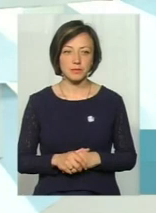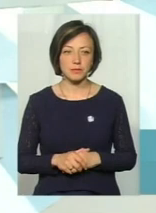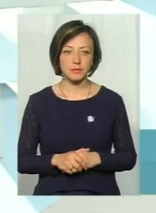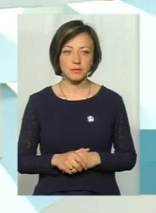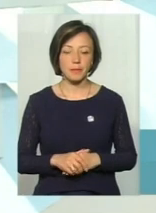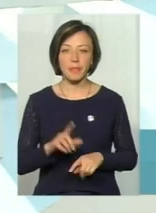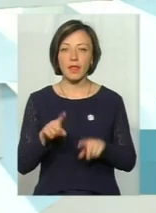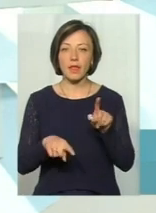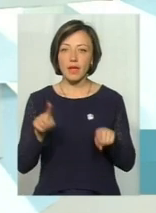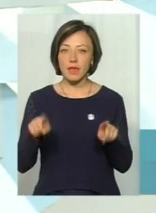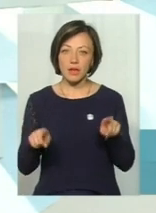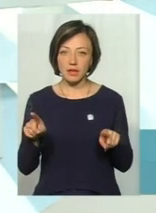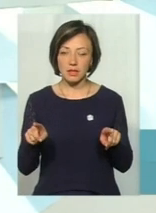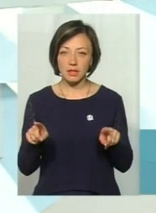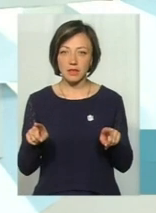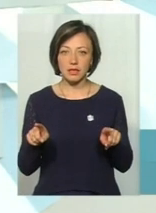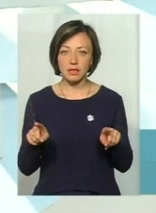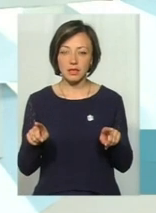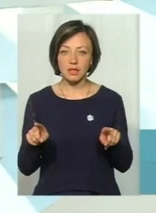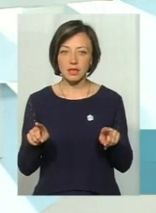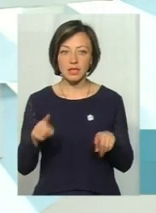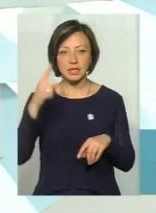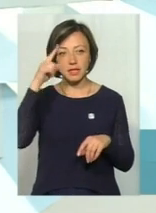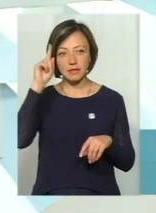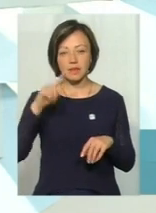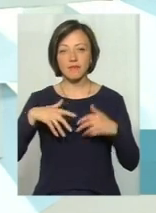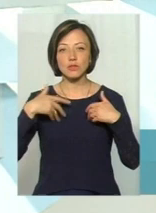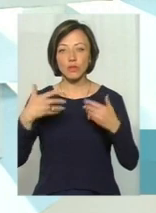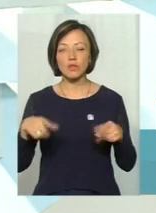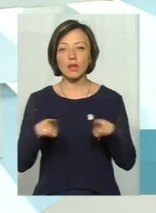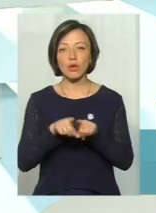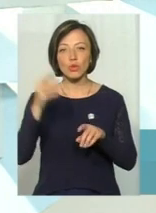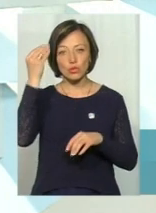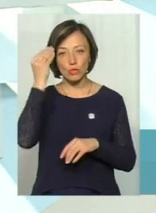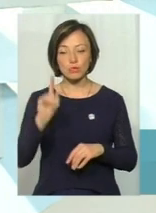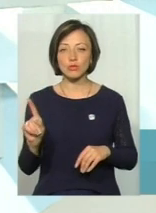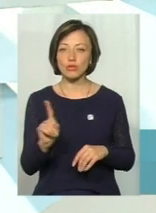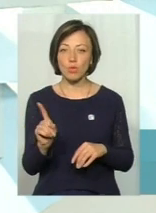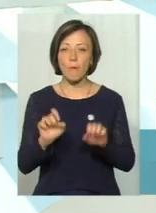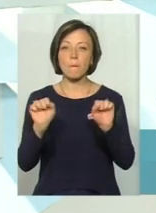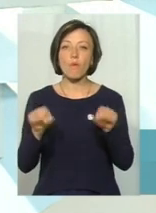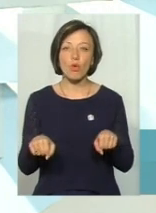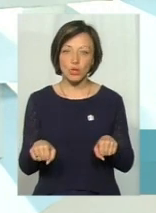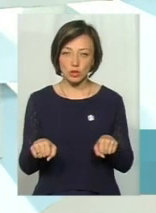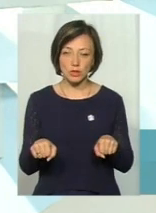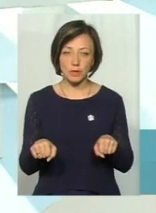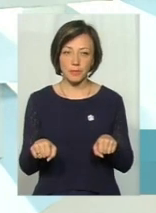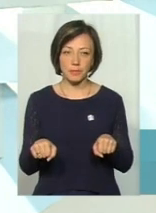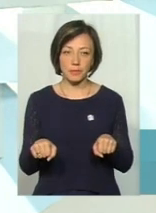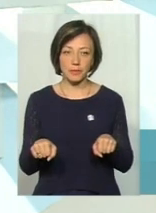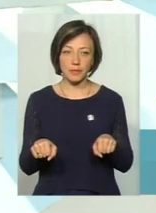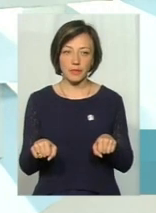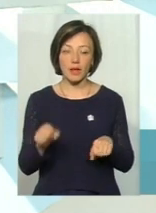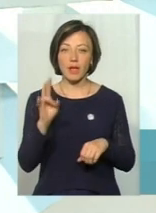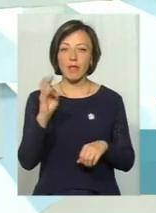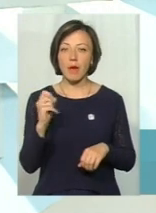Тому деякі, скажімо, знавці висловлюють все-таки думку, що можна на